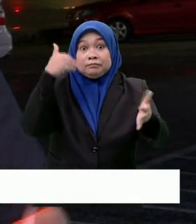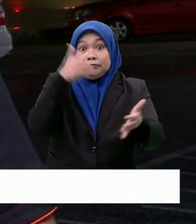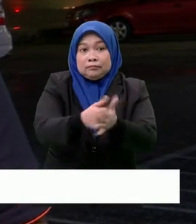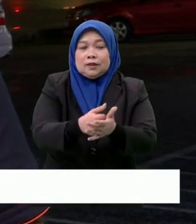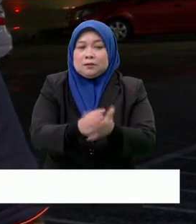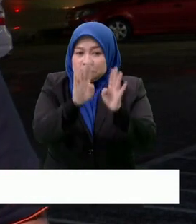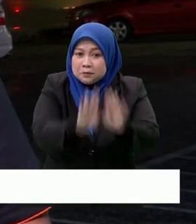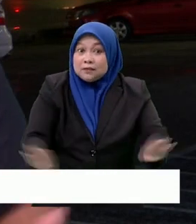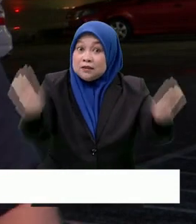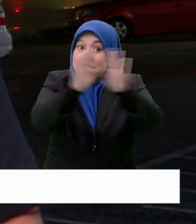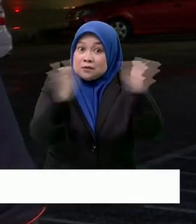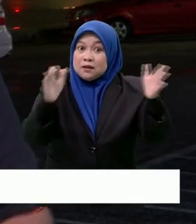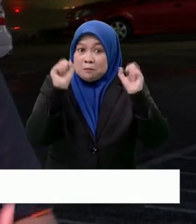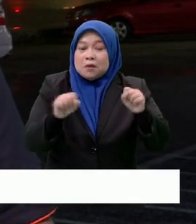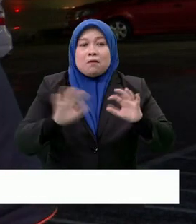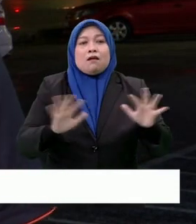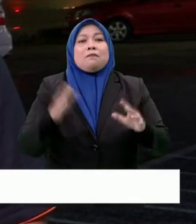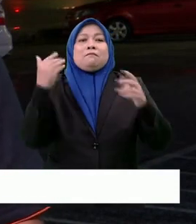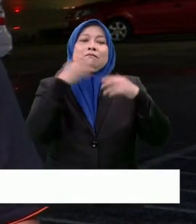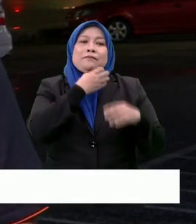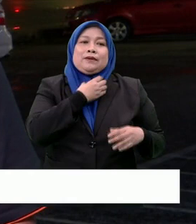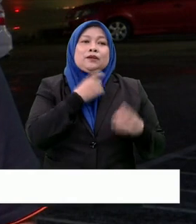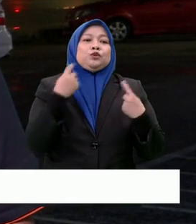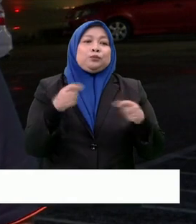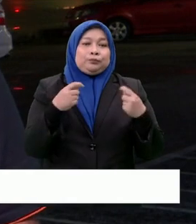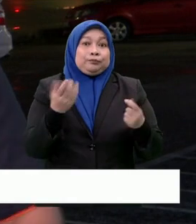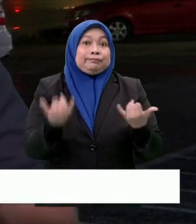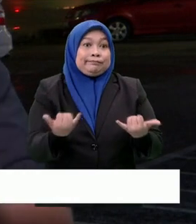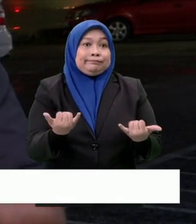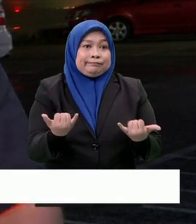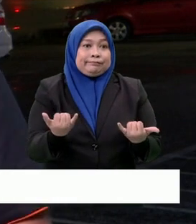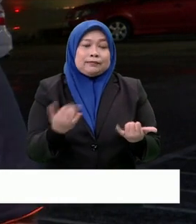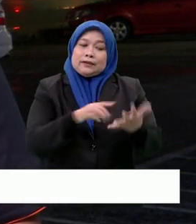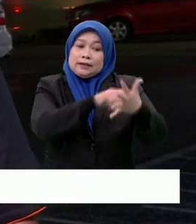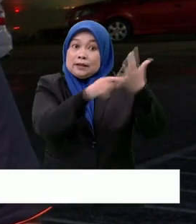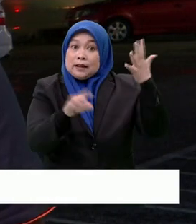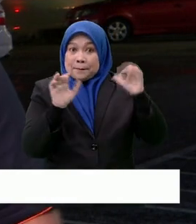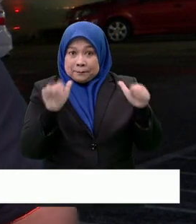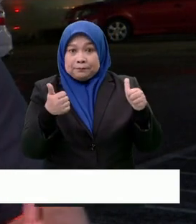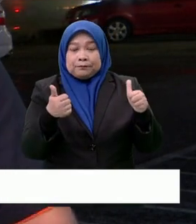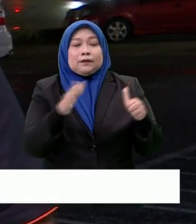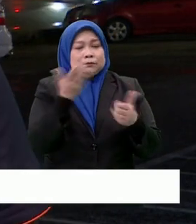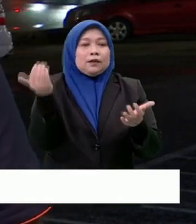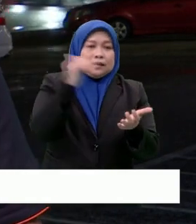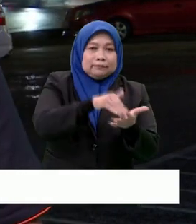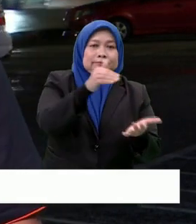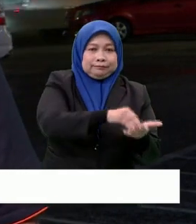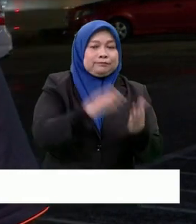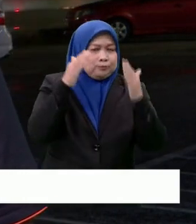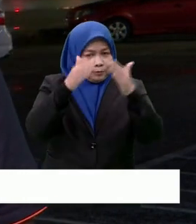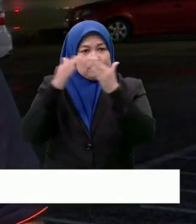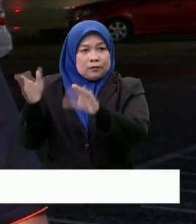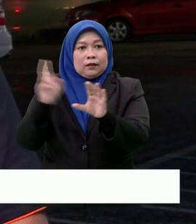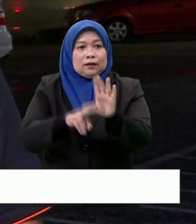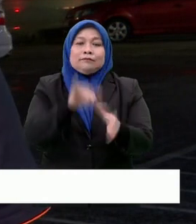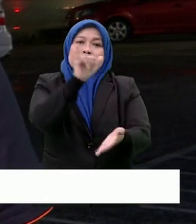satu berita yang mungkin besar yang boleh mengegalkan Perak saya akan cuba jadi boleh dikatakan setakat ini saya bagi enam dulu mungkin selepas ini akan ada lagi beberapa kursi tumpuan jadi saya